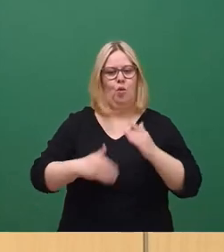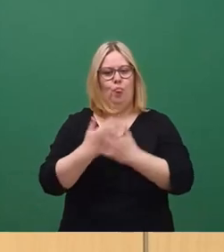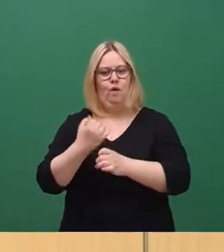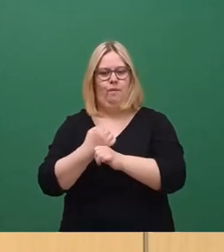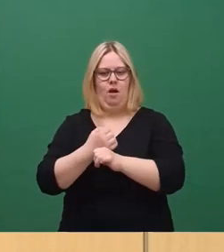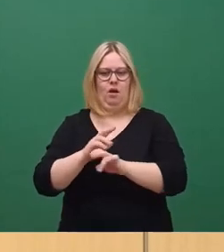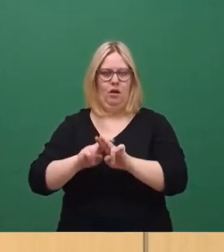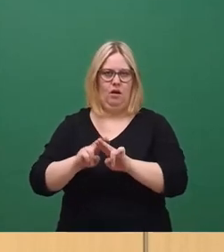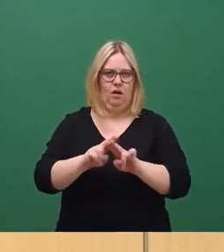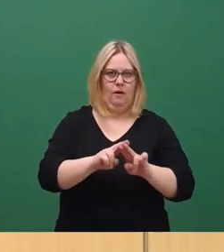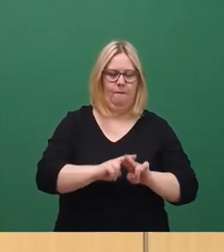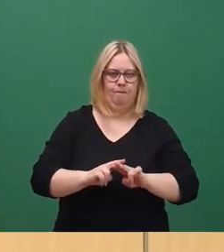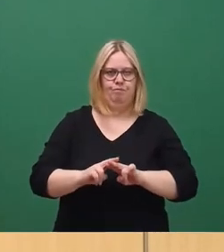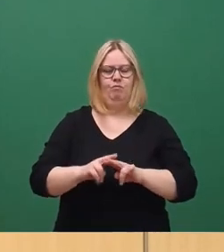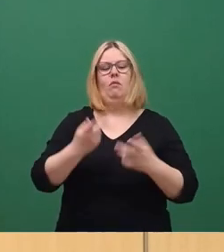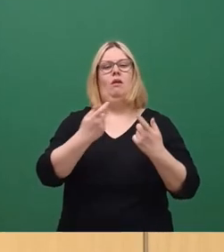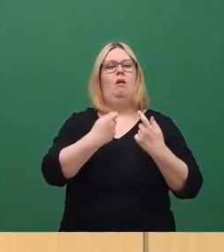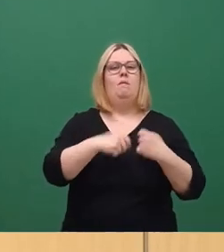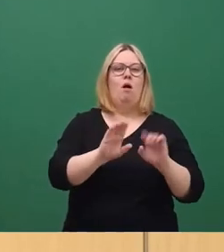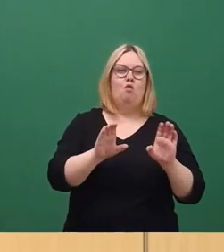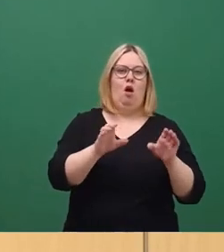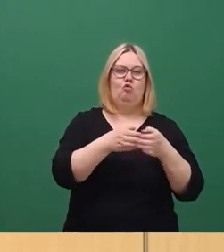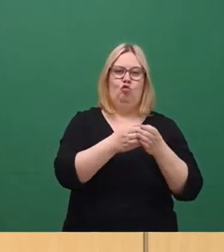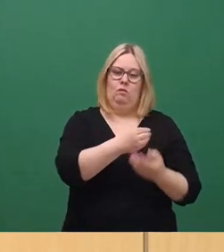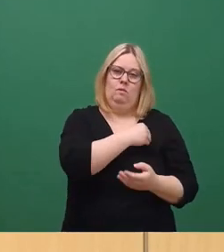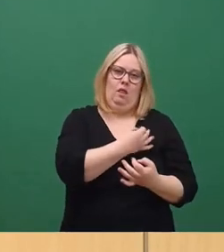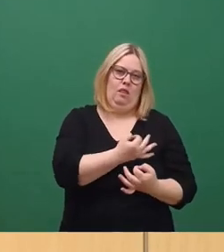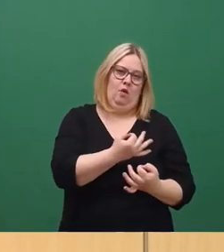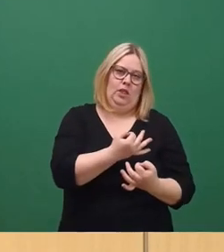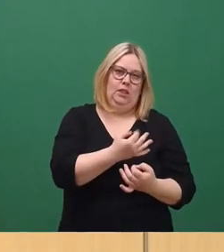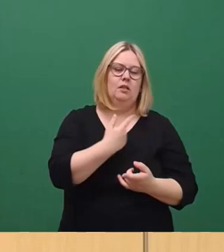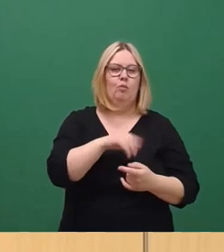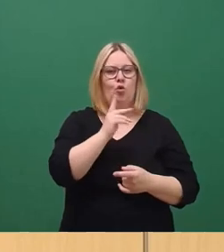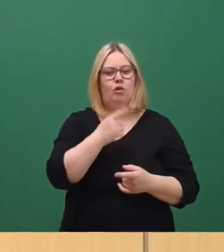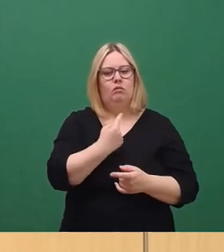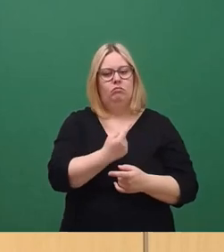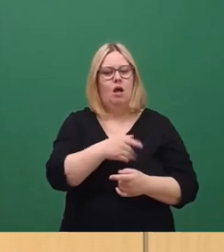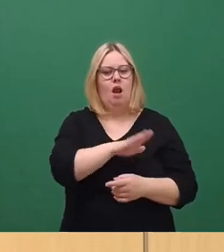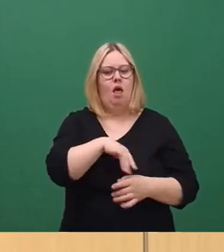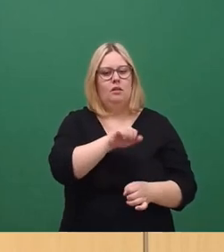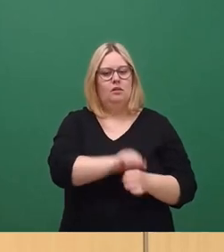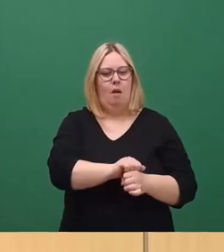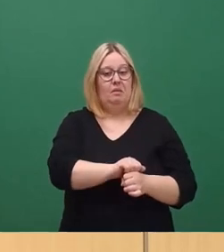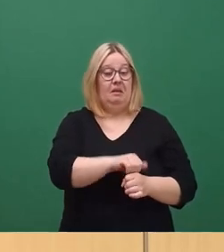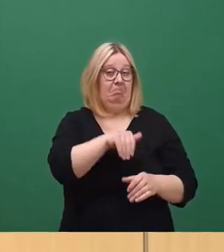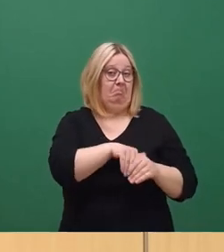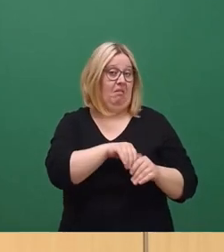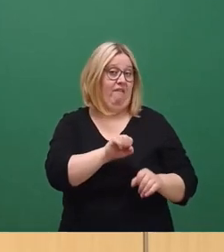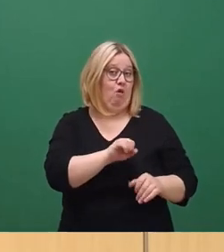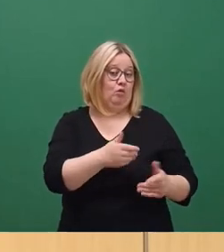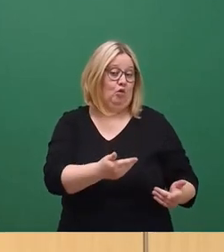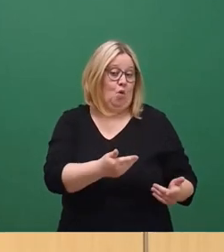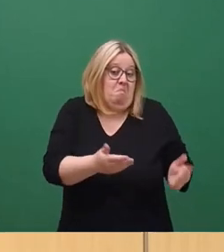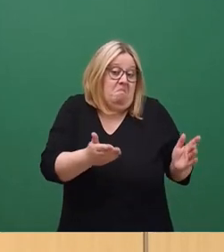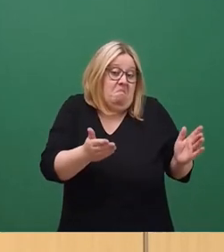Im Bauausschuss konnte uns noch nicht gesagt werden, was genau die Intention des Landesamtes ist. Ich glaube, bis heute liegt auch noch keine